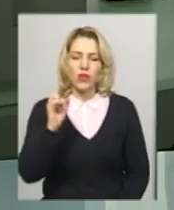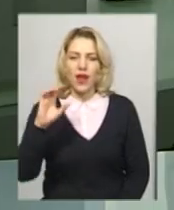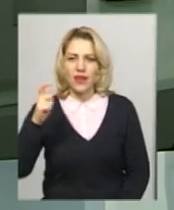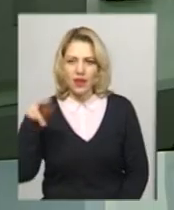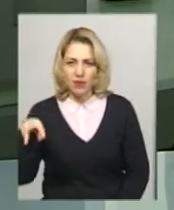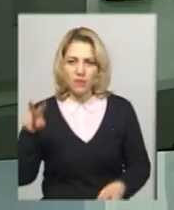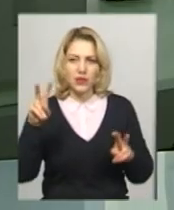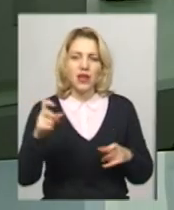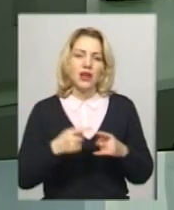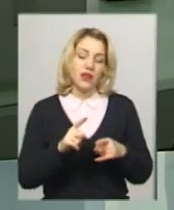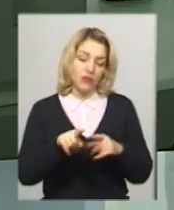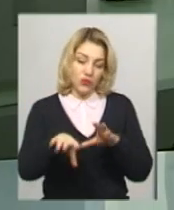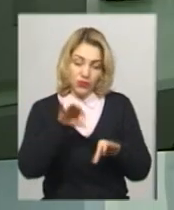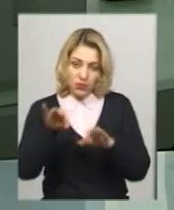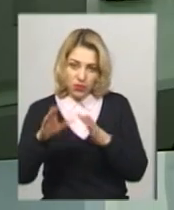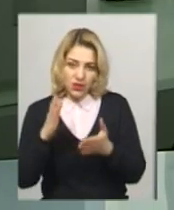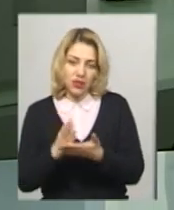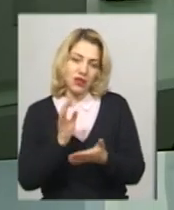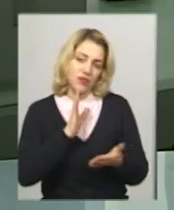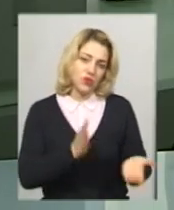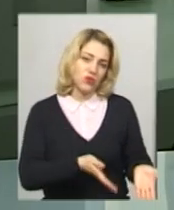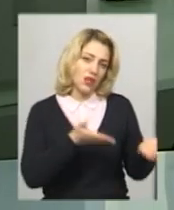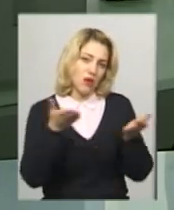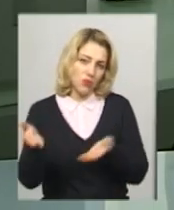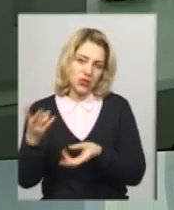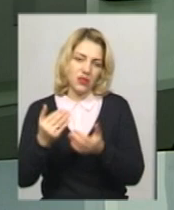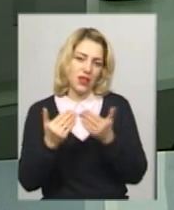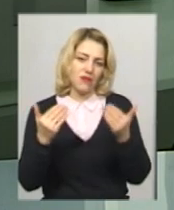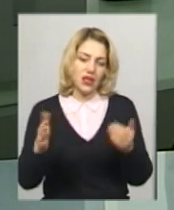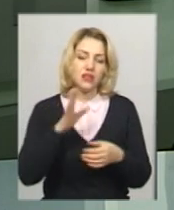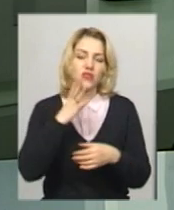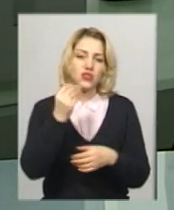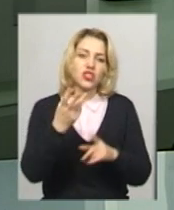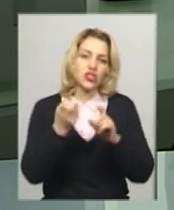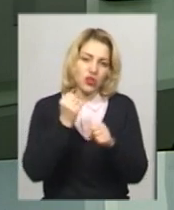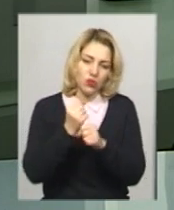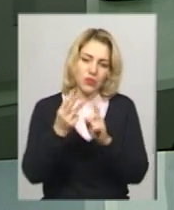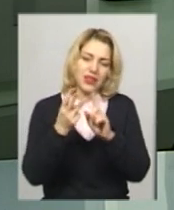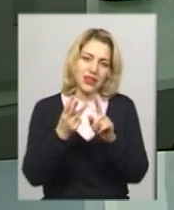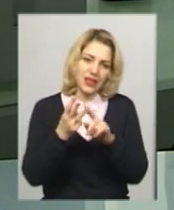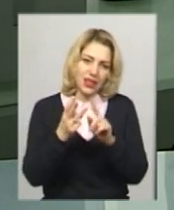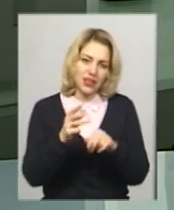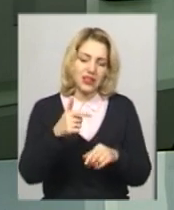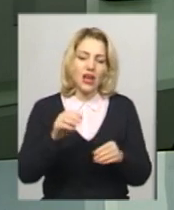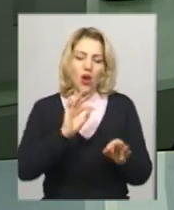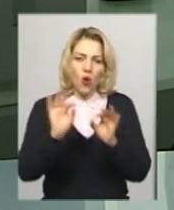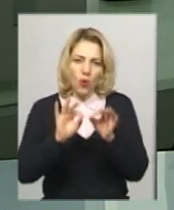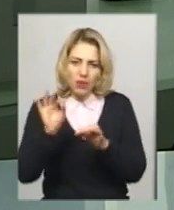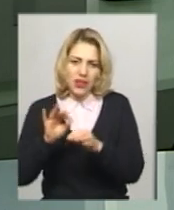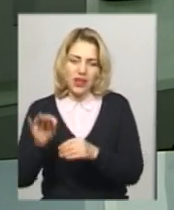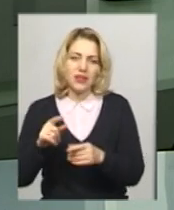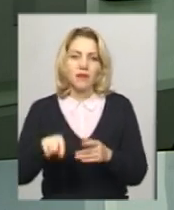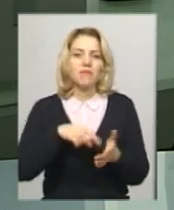відбіри, майстриню запросили на виставку. Зараз художниця завершує третій гоболен, на якому зображує словацьке місто Бардаєв.